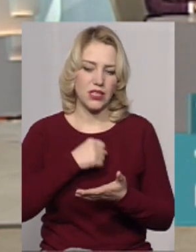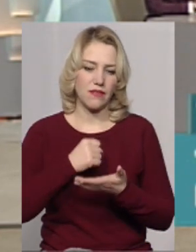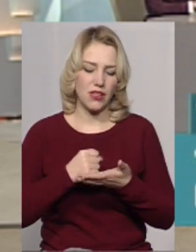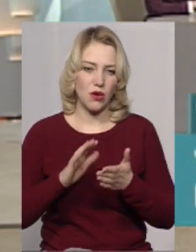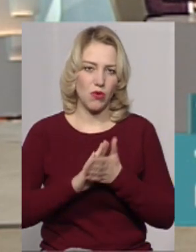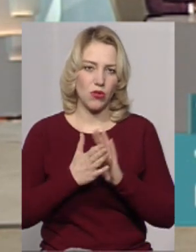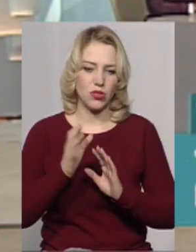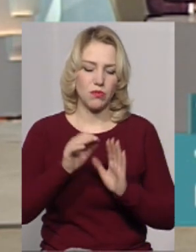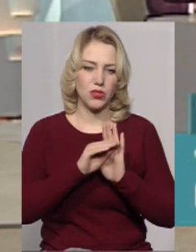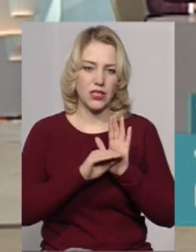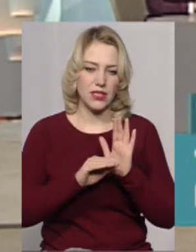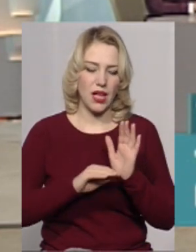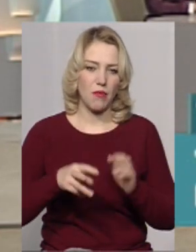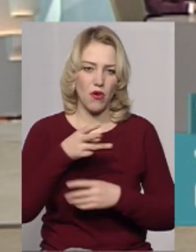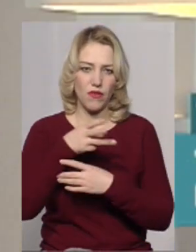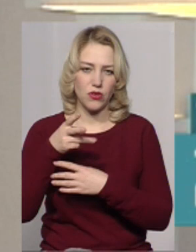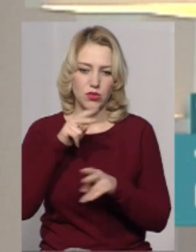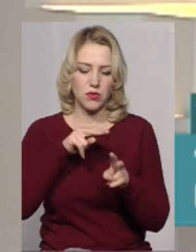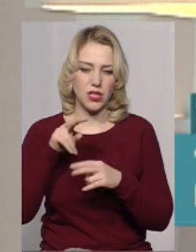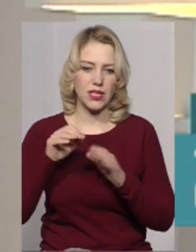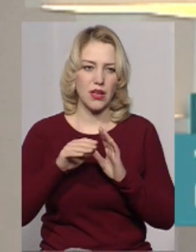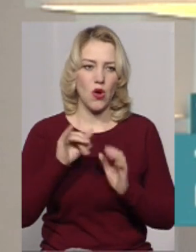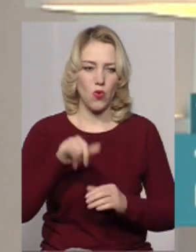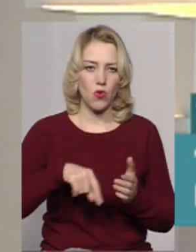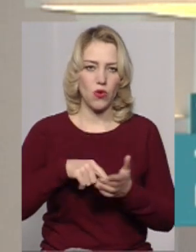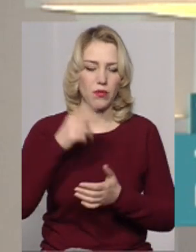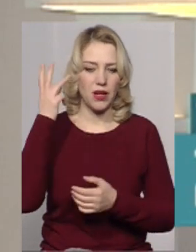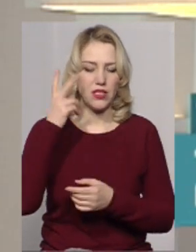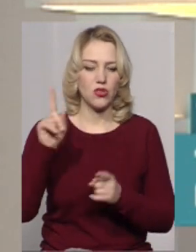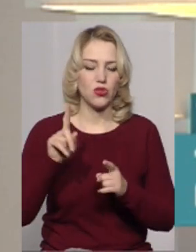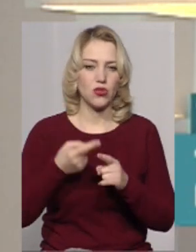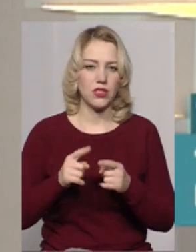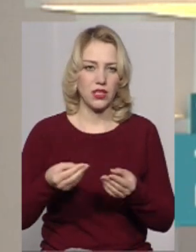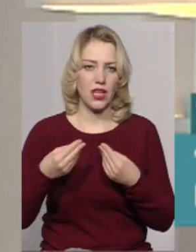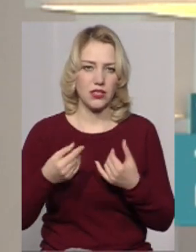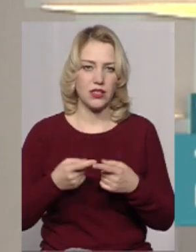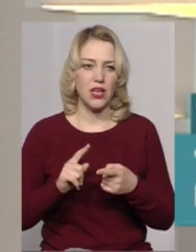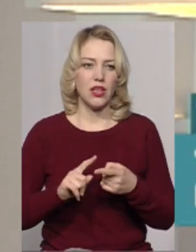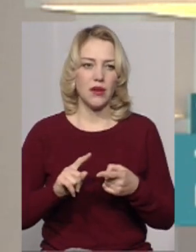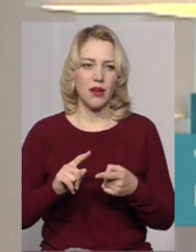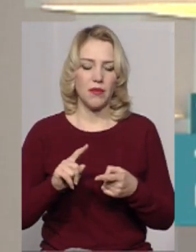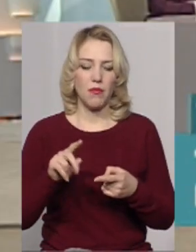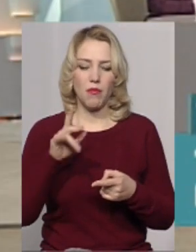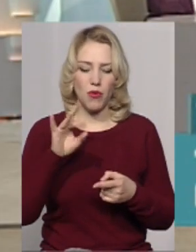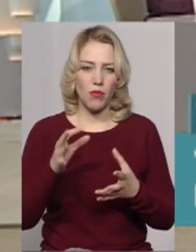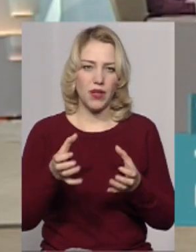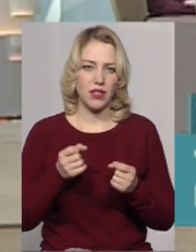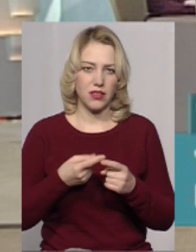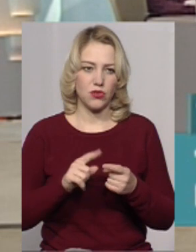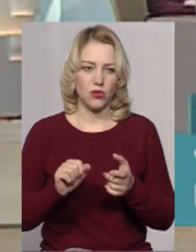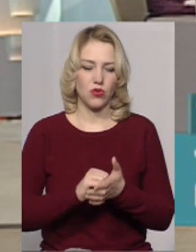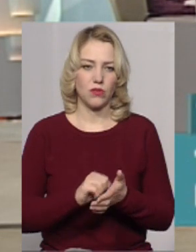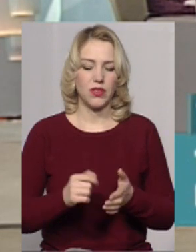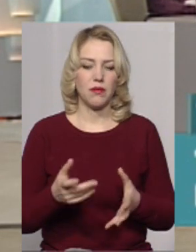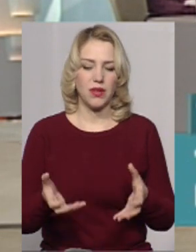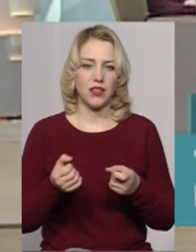систему відеоспостереження міста Хмельницького. Пані Валентино, що це дасть, власне, прийняття цього документу. По-перше,